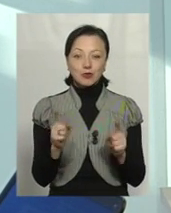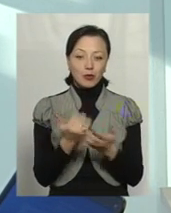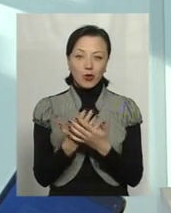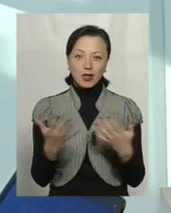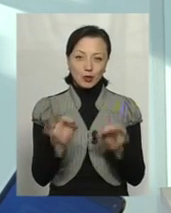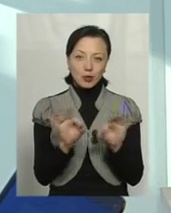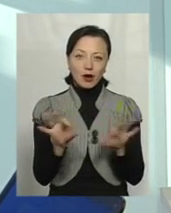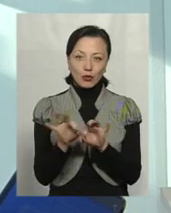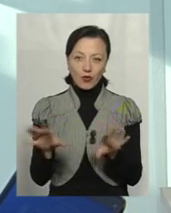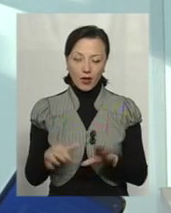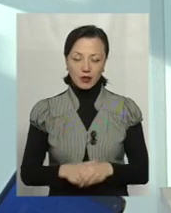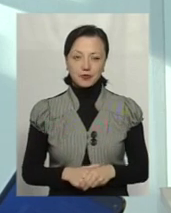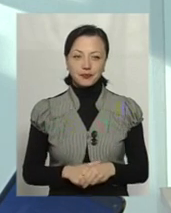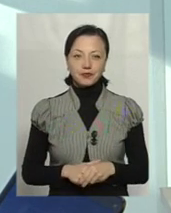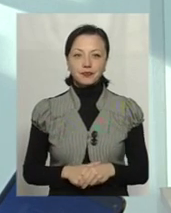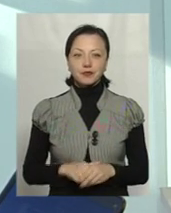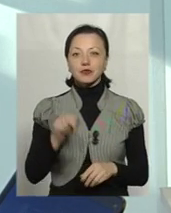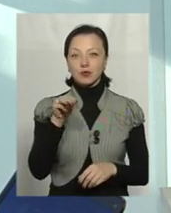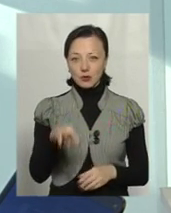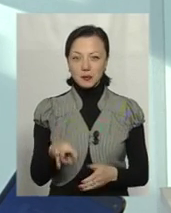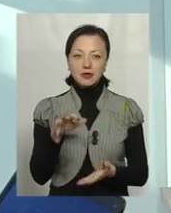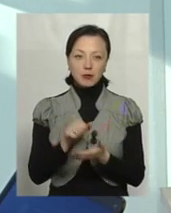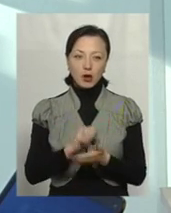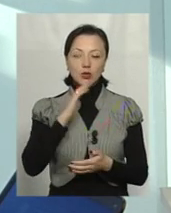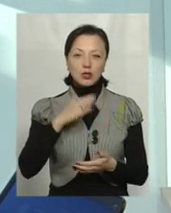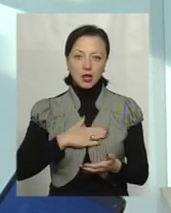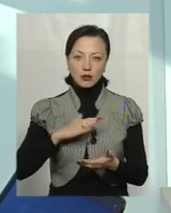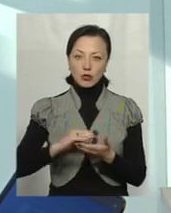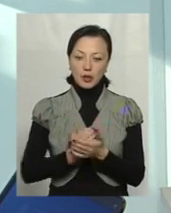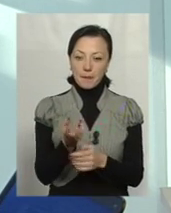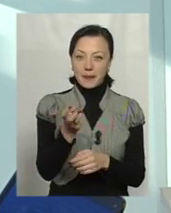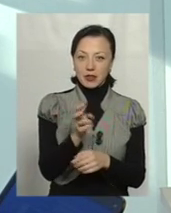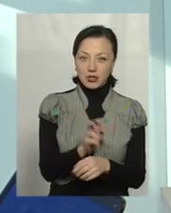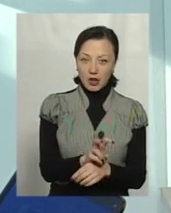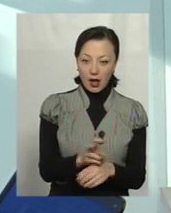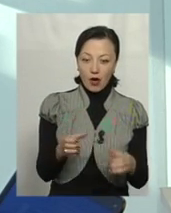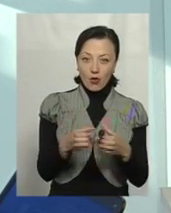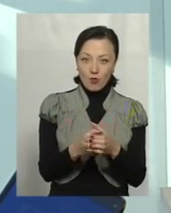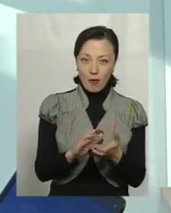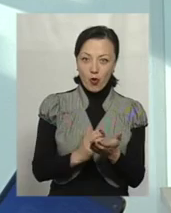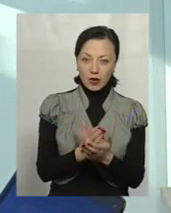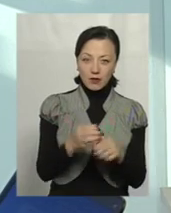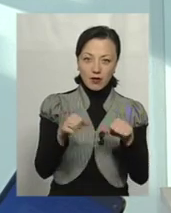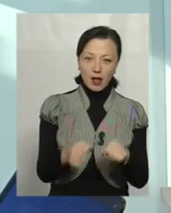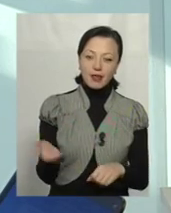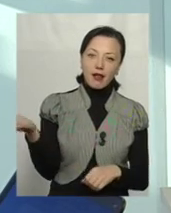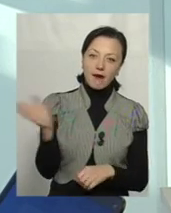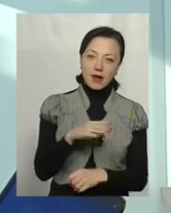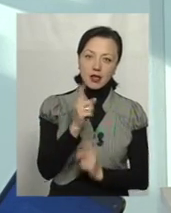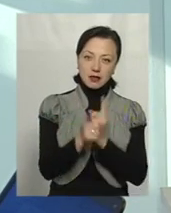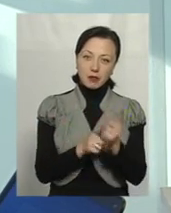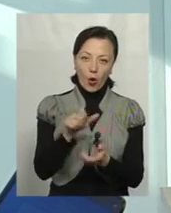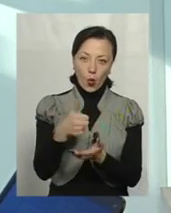-різному трактувати. Чим і займаються наші політики. Прийшла політична група до влади – давай зміни до Конституції.